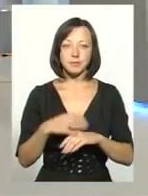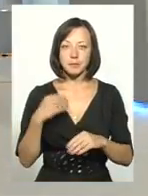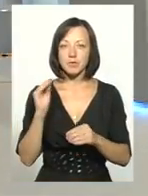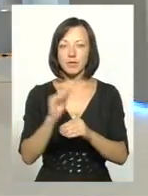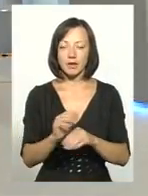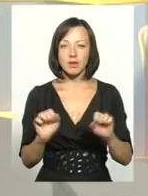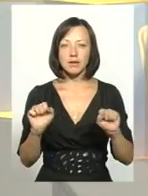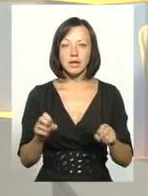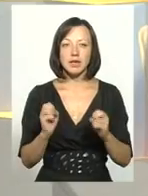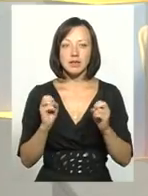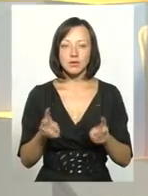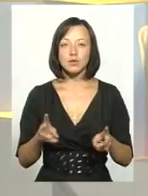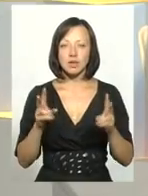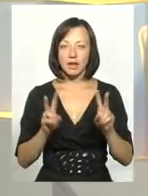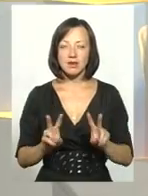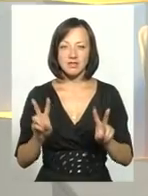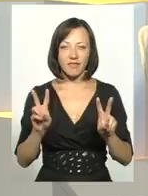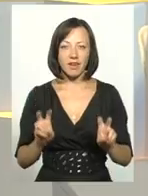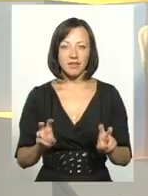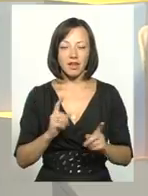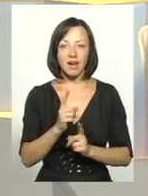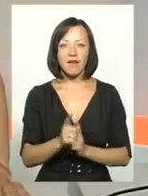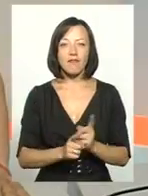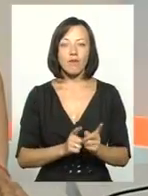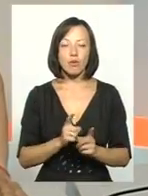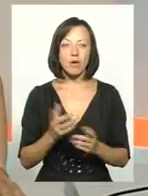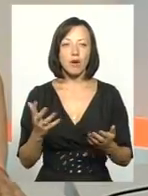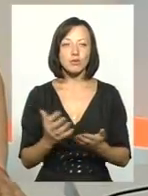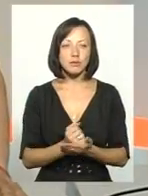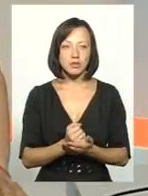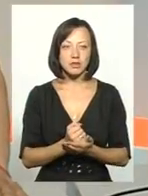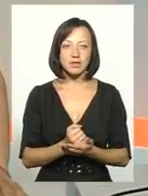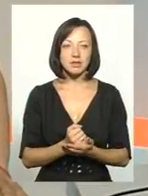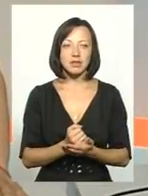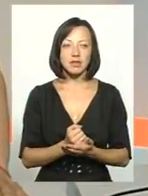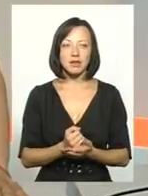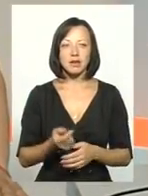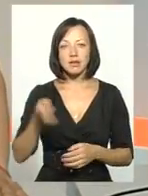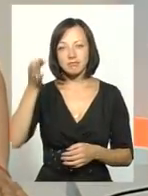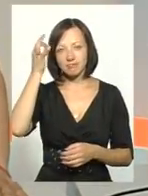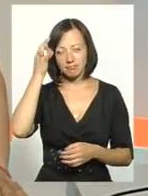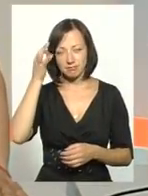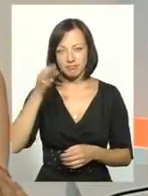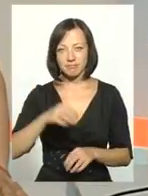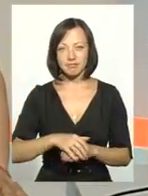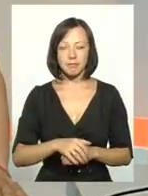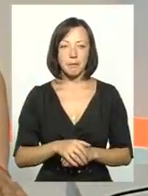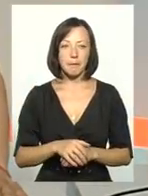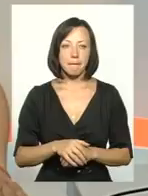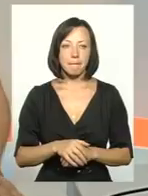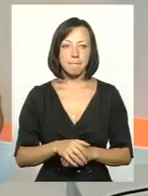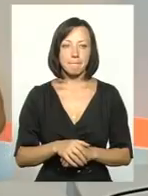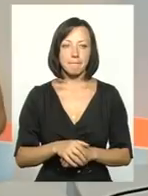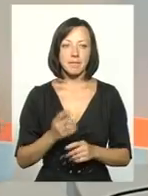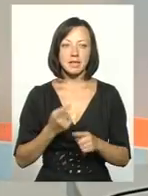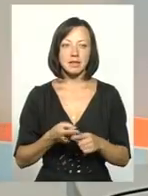біна ризикнула назвати все-таки реформу успішно. Те, що прийшло до розуму. Це